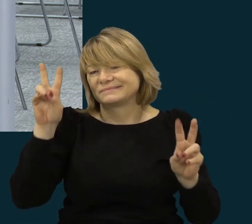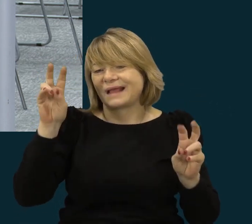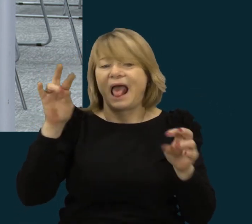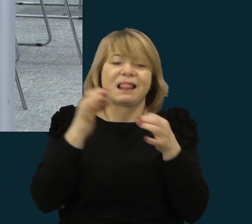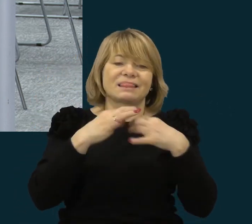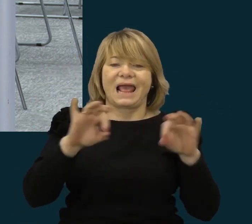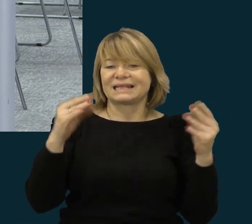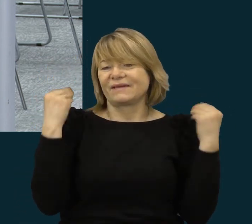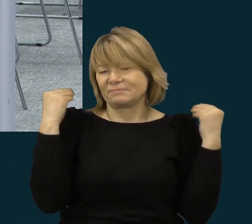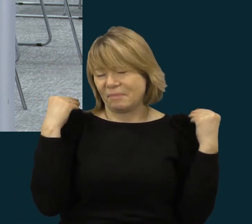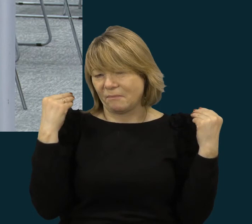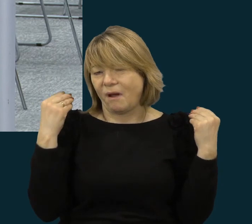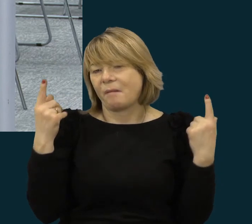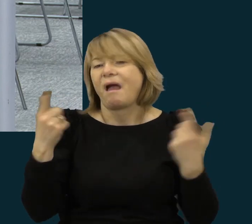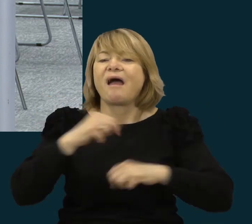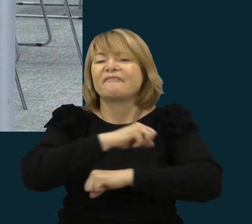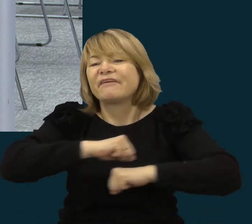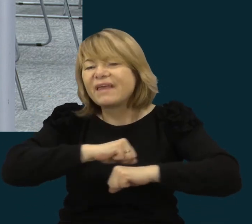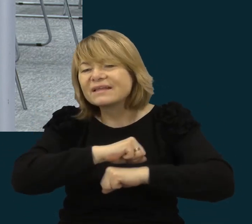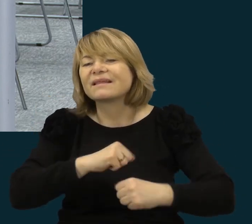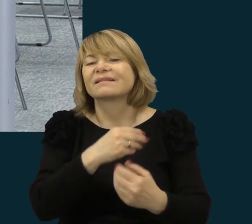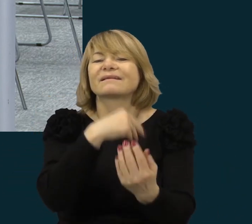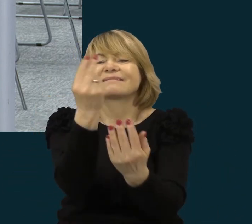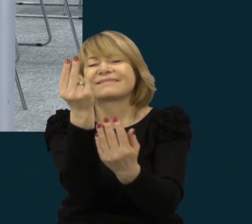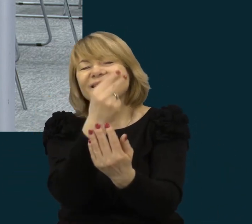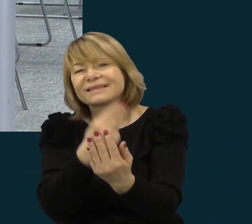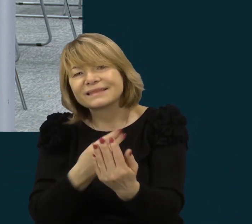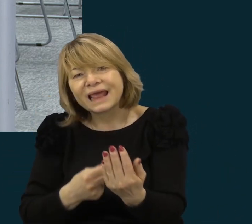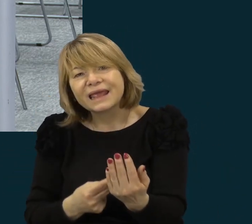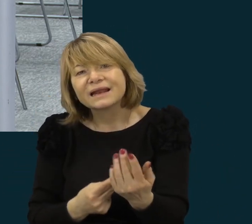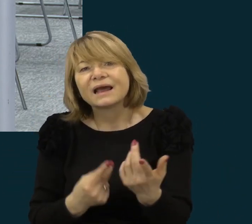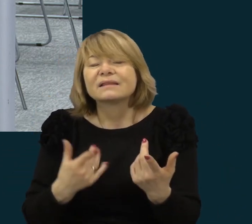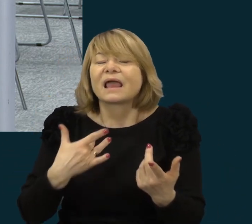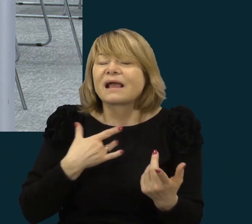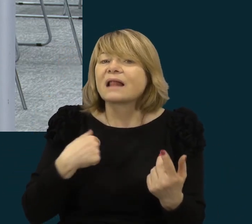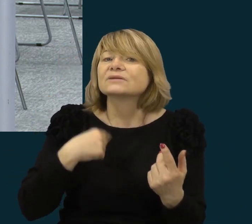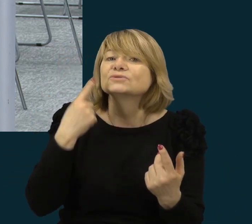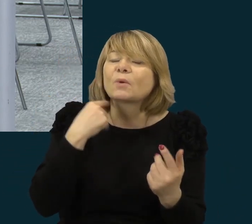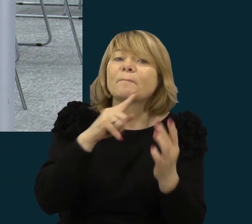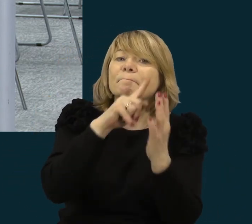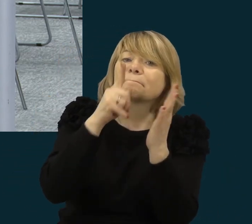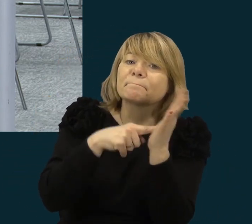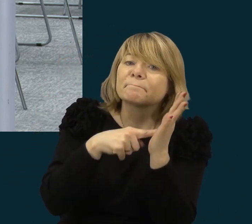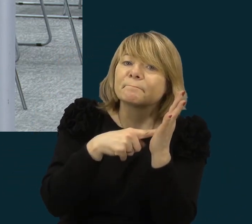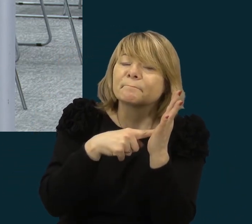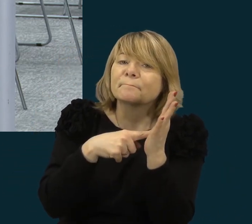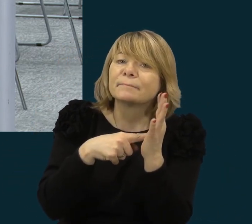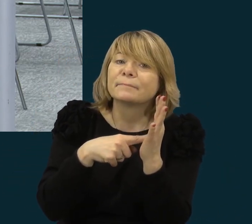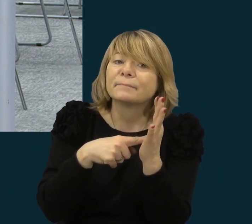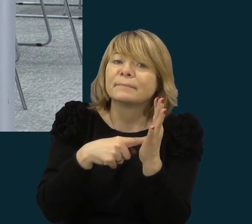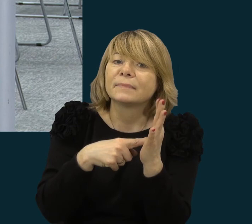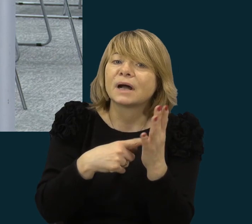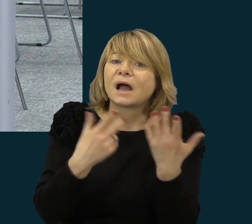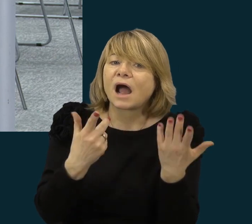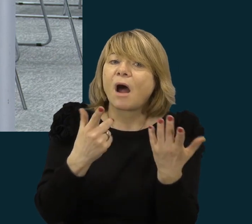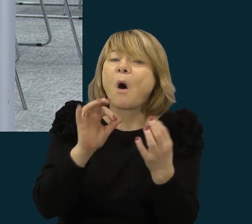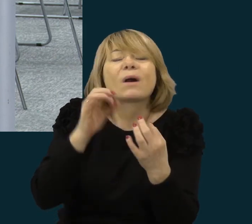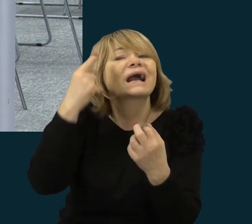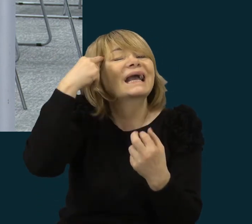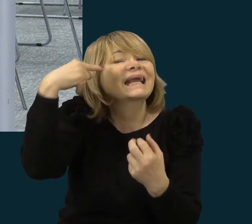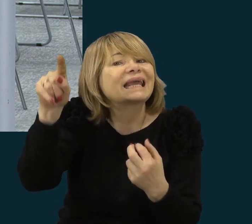lavinimas, menai ir panašiai. Tai tikriausiai klausiau tokio klausimo, ar kitose